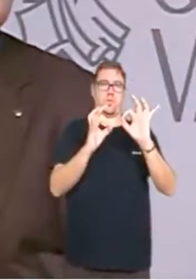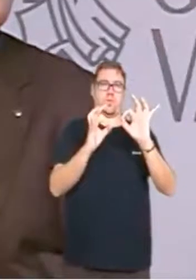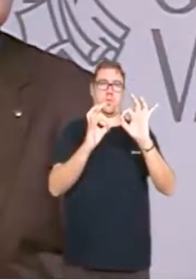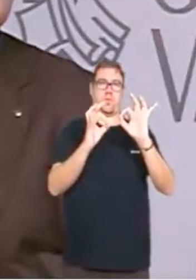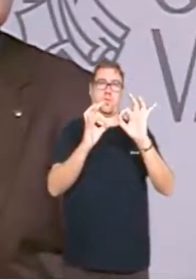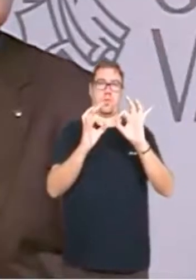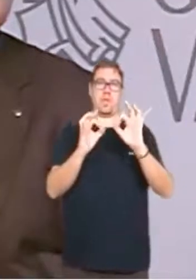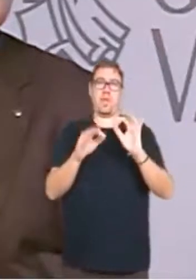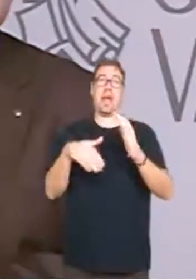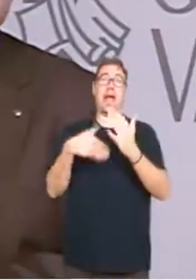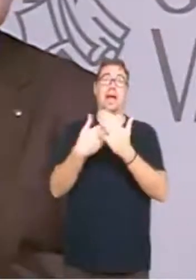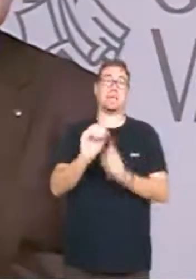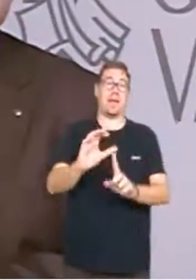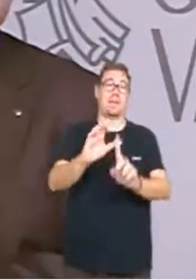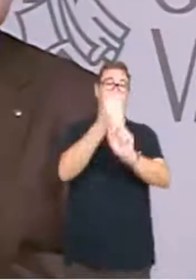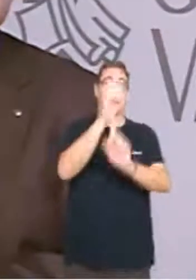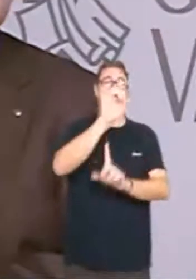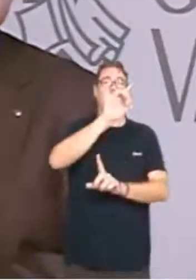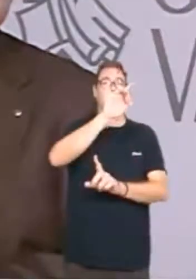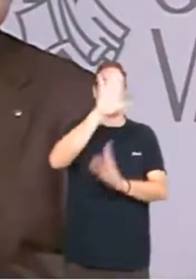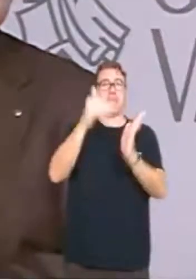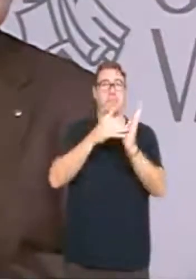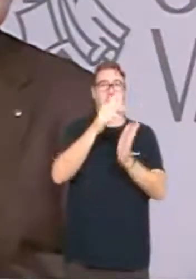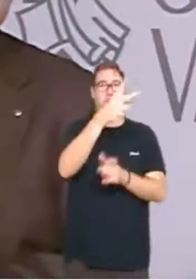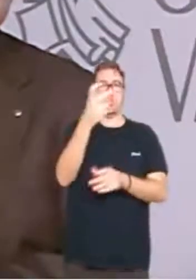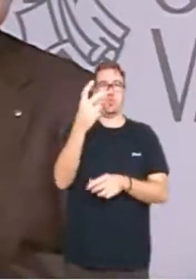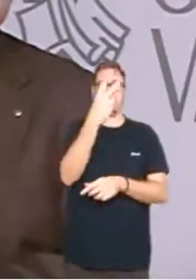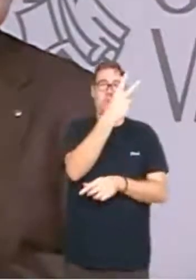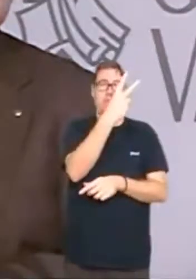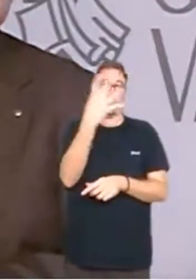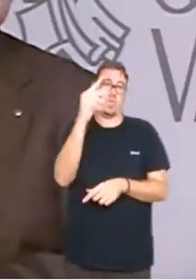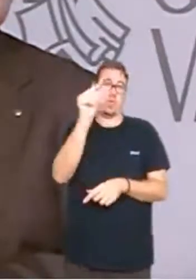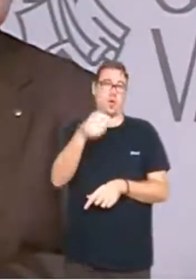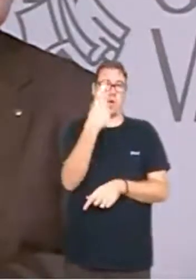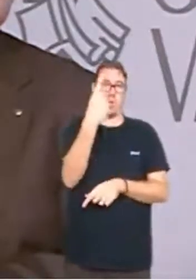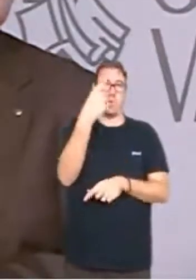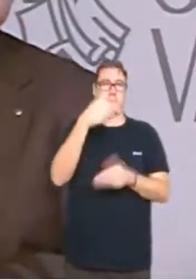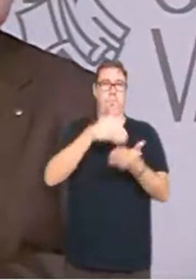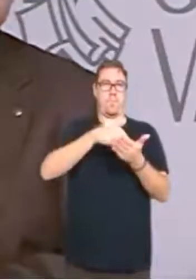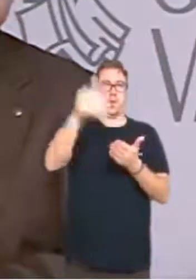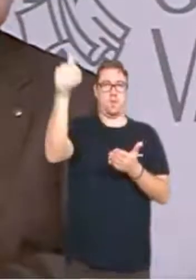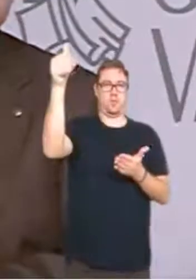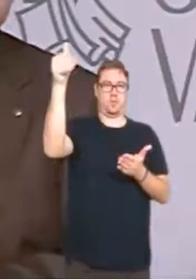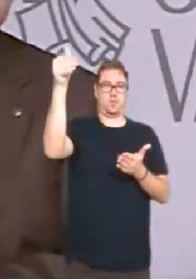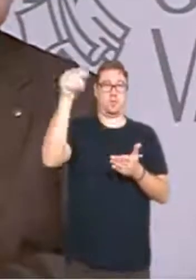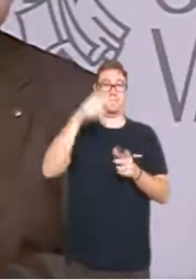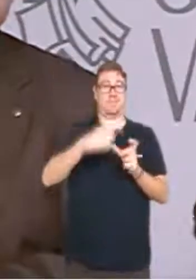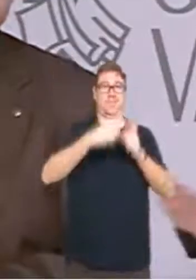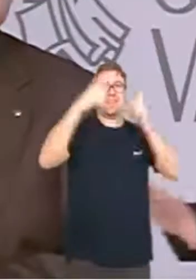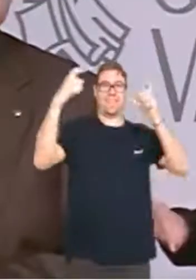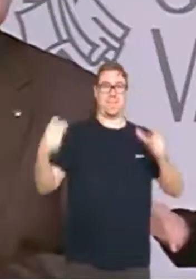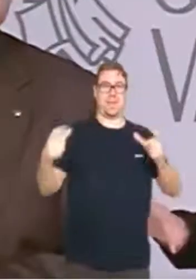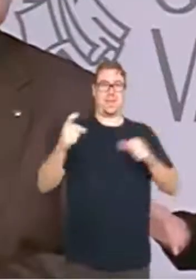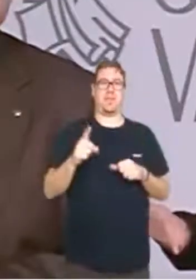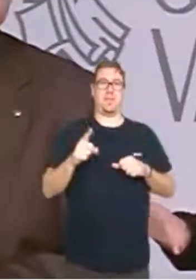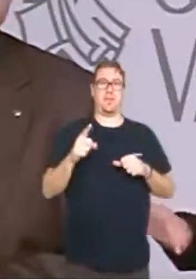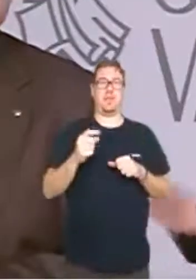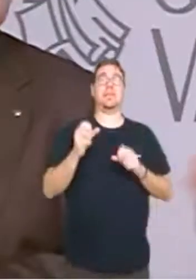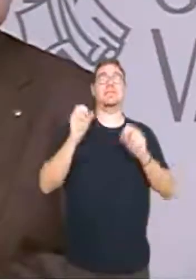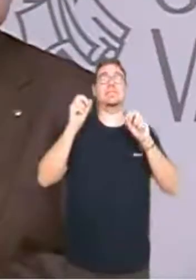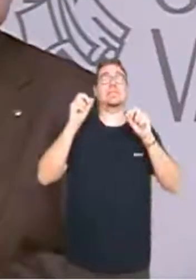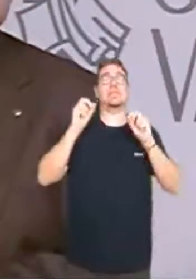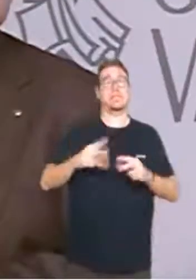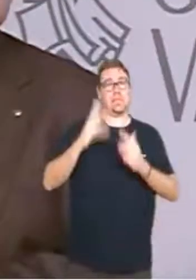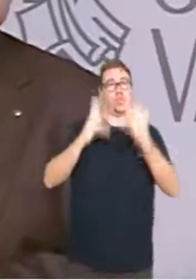fins a assolir els 15.224,1 milions. Aquest és el creixement, sense comptar